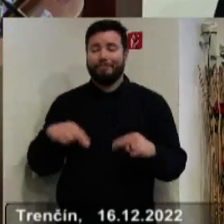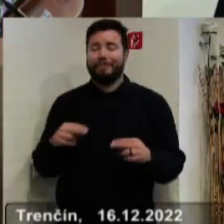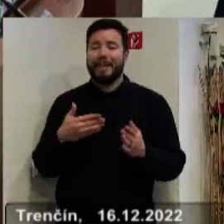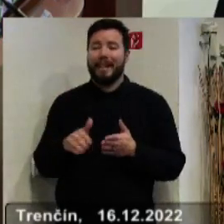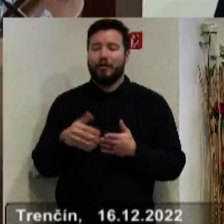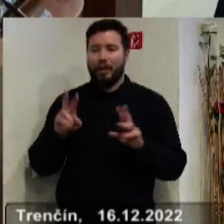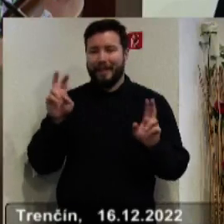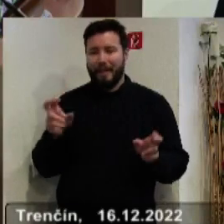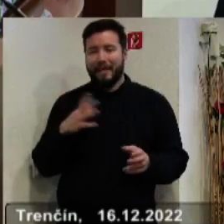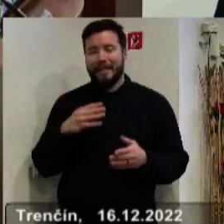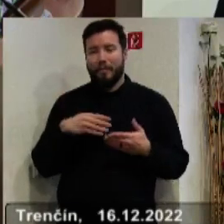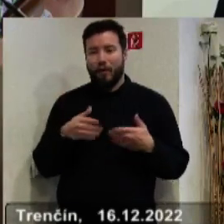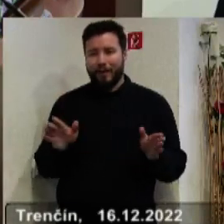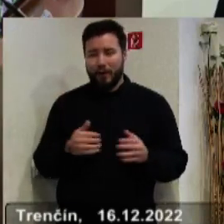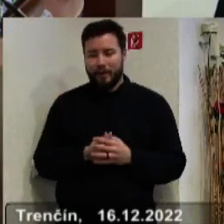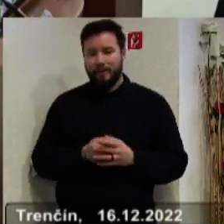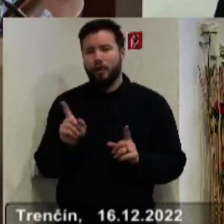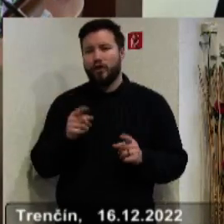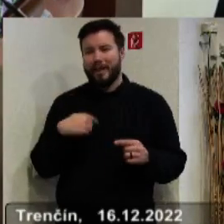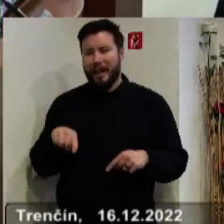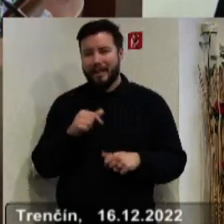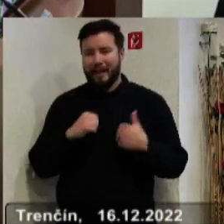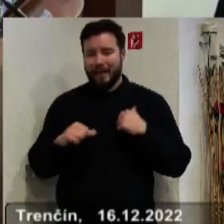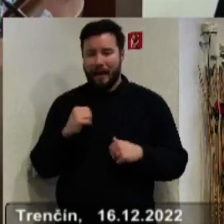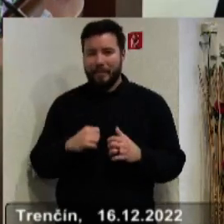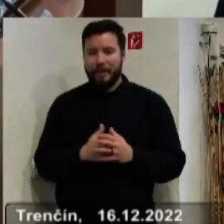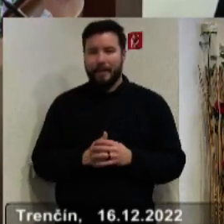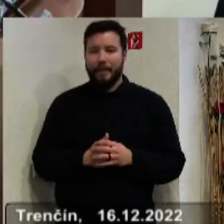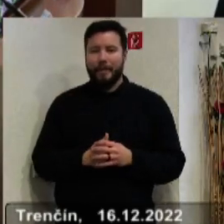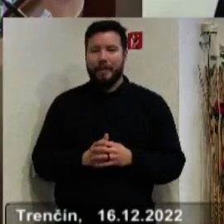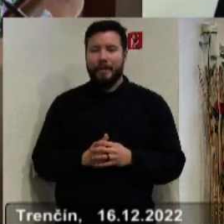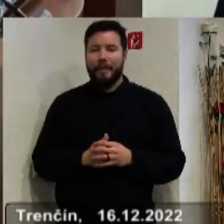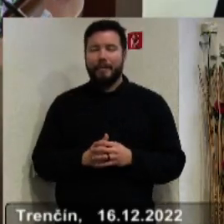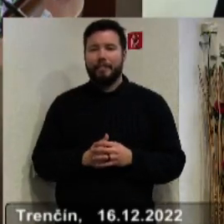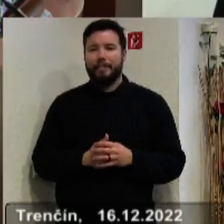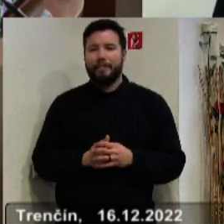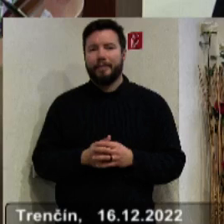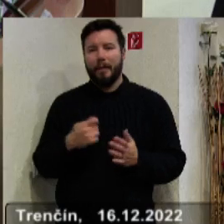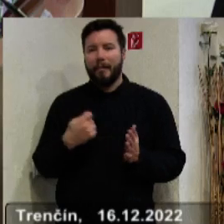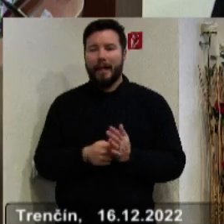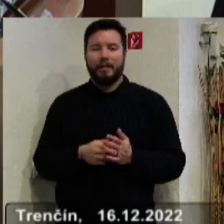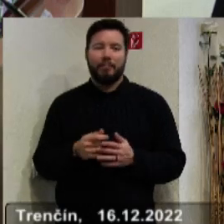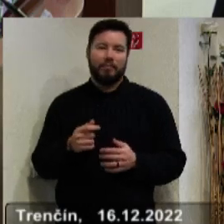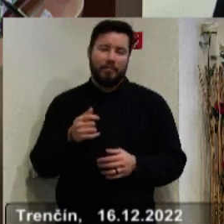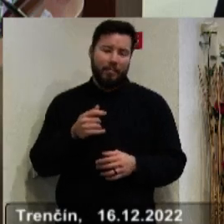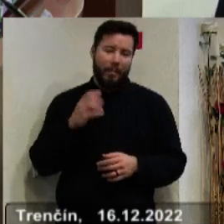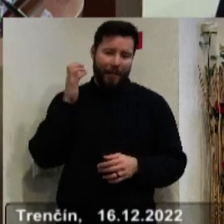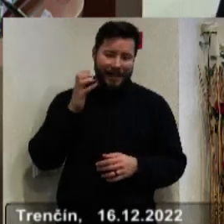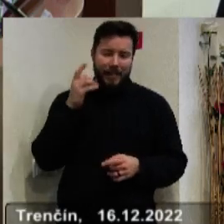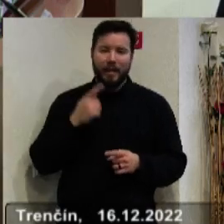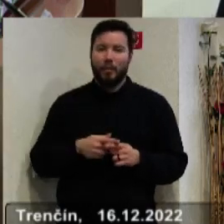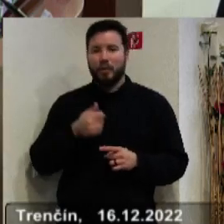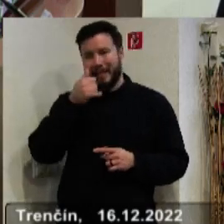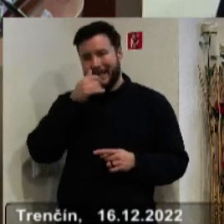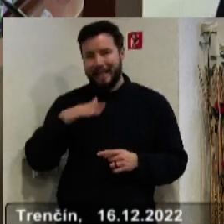chcem otvoriť a ktorá nás trápi a dovolím si povedať trápiť nás nelené partizánsko a na celé hornej nítra, alebo po nítri, všetkne